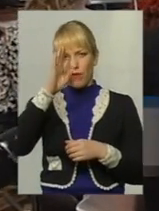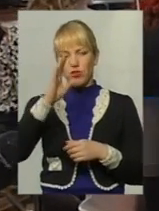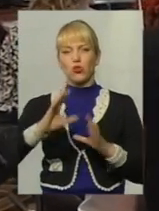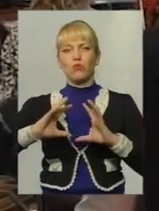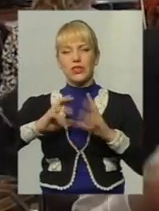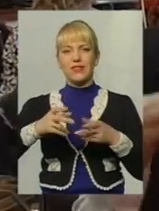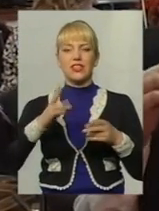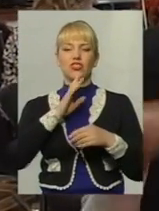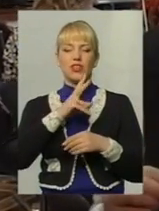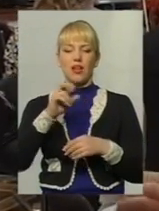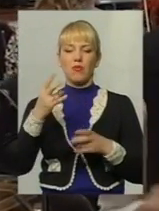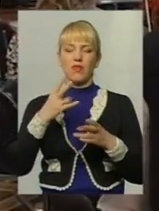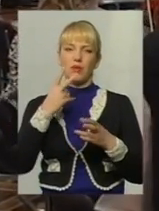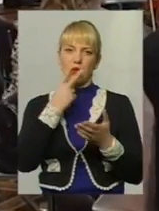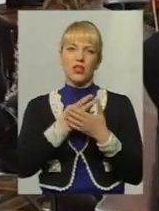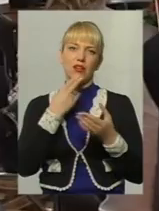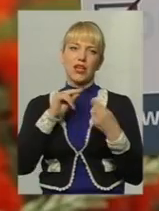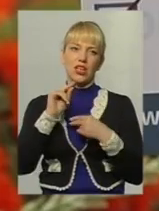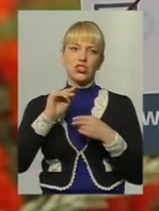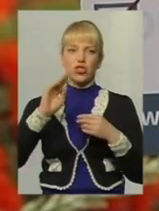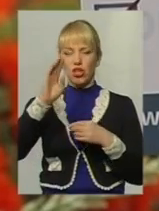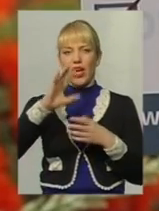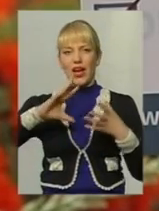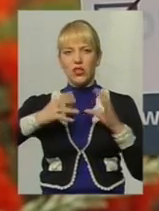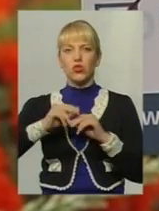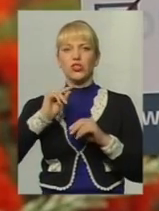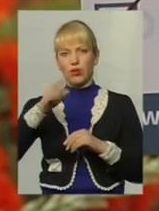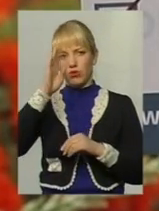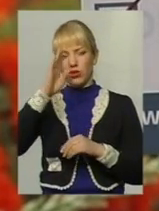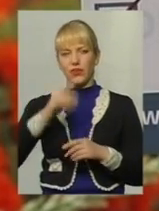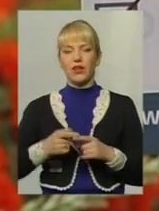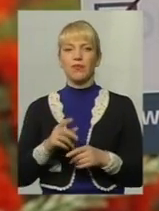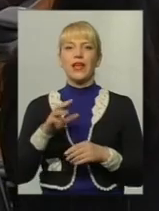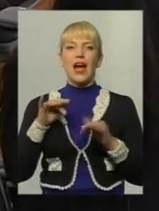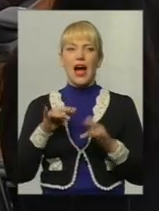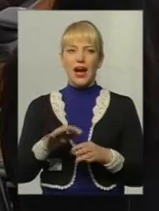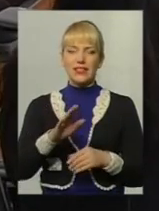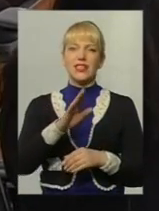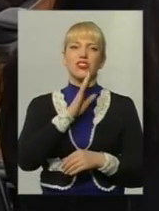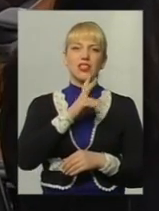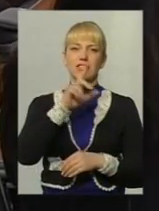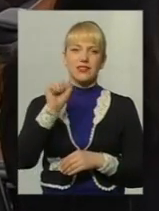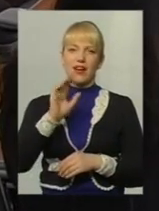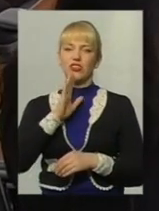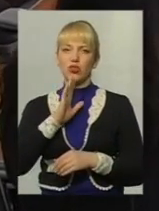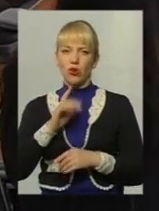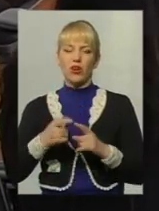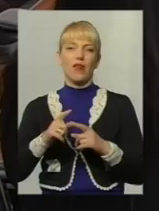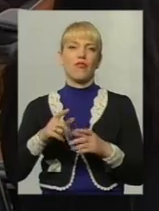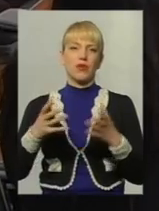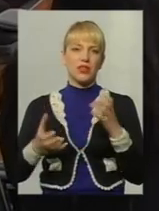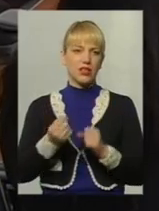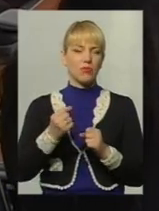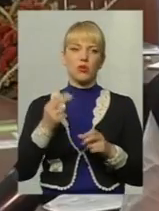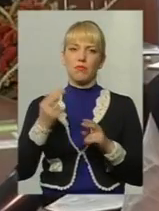показувати кращий результат, ніж чоловік. Акцію «Жінки за жінок» депутатки підтримали без вагань та розповідають свої